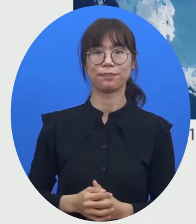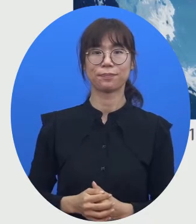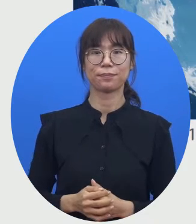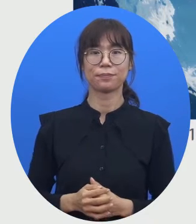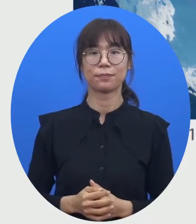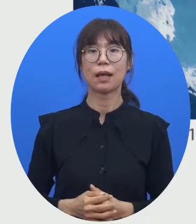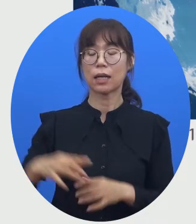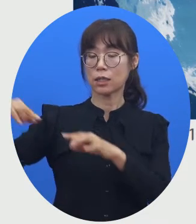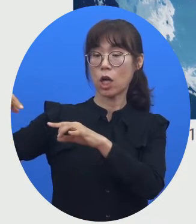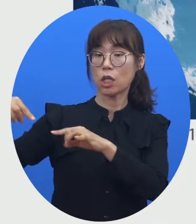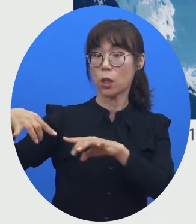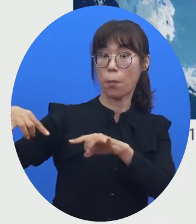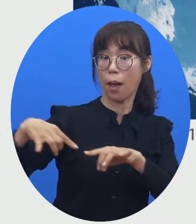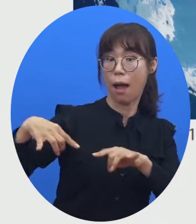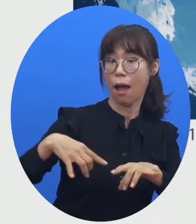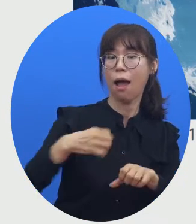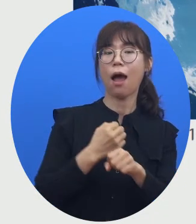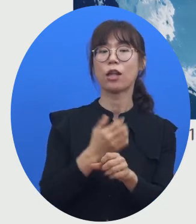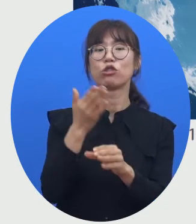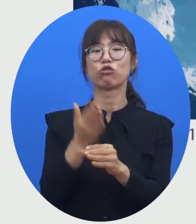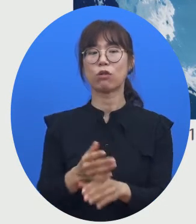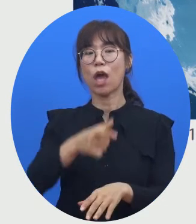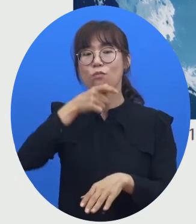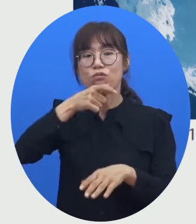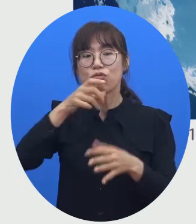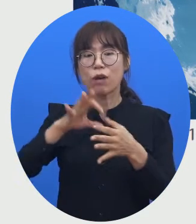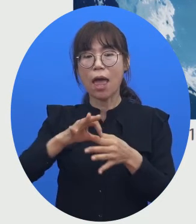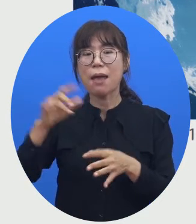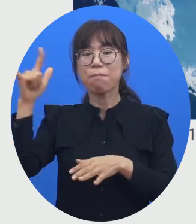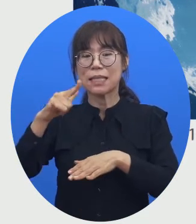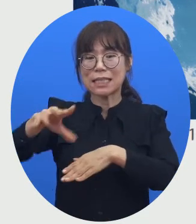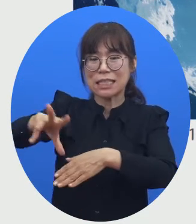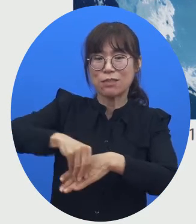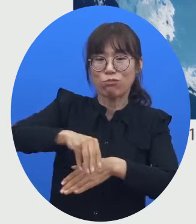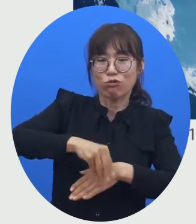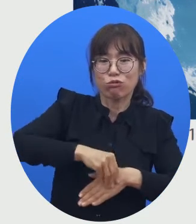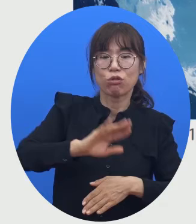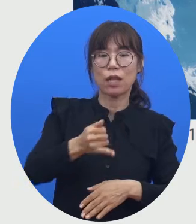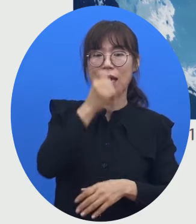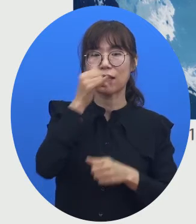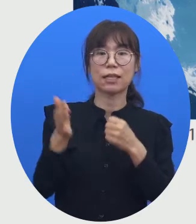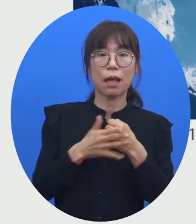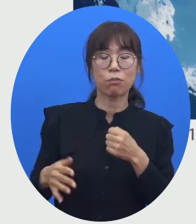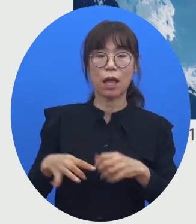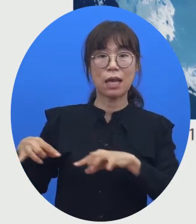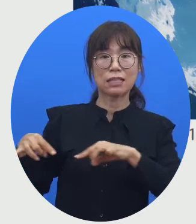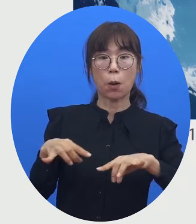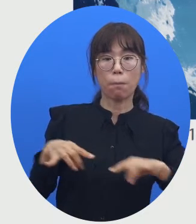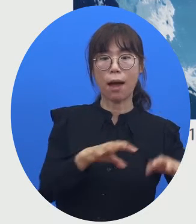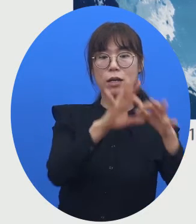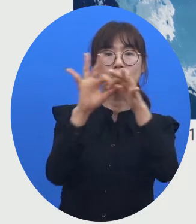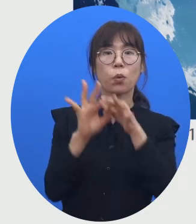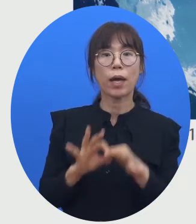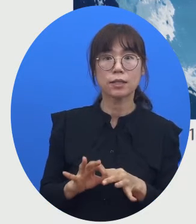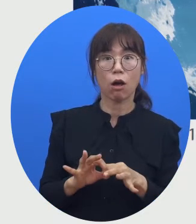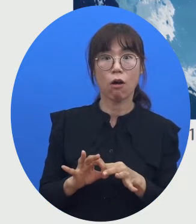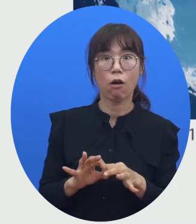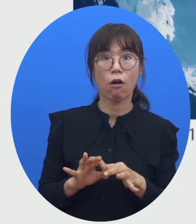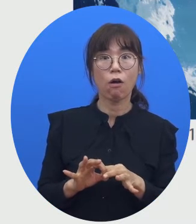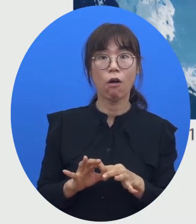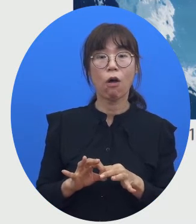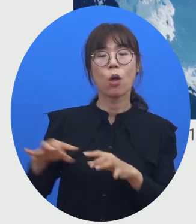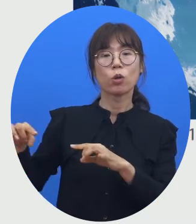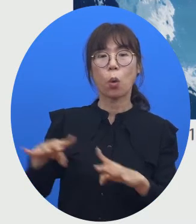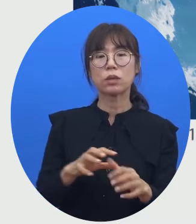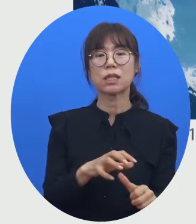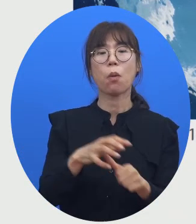그래서 전파 과정에서 물에 흡수가 많이 일어나기 때문에 전자기파를 가지고는 여러분들이 통신에